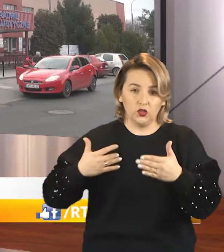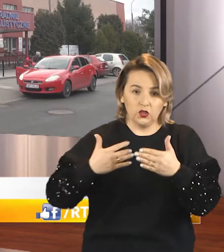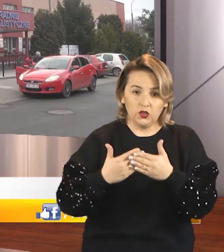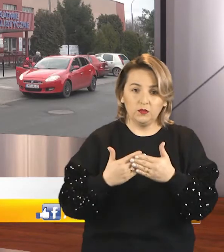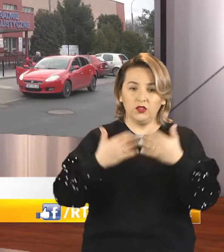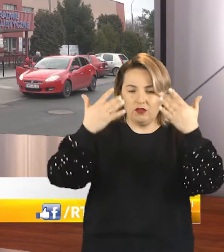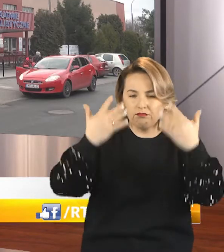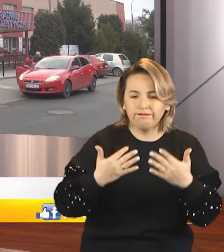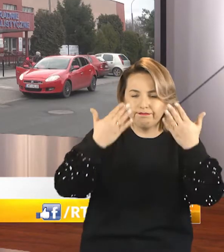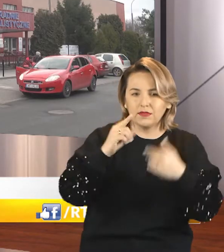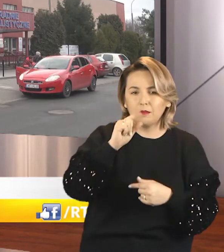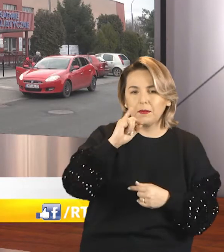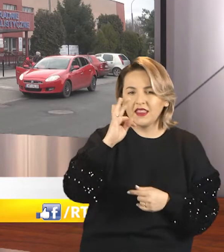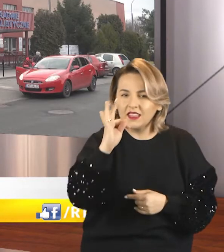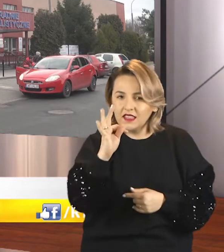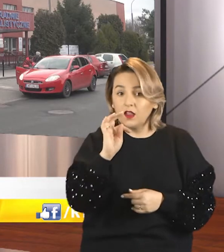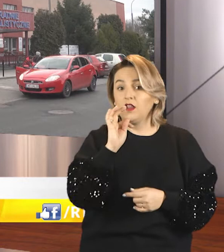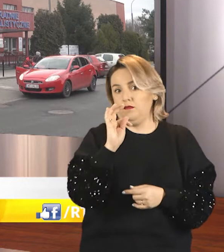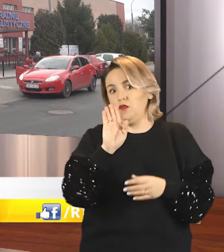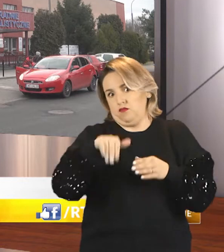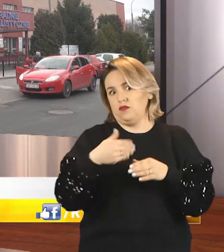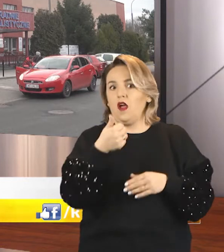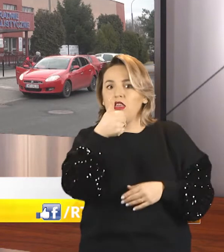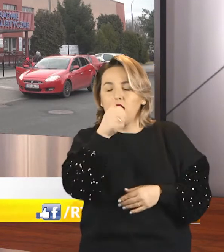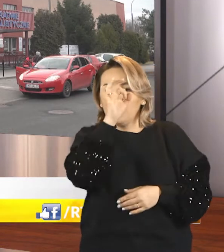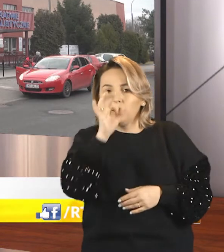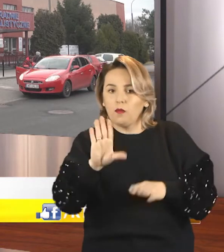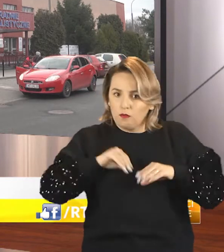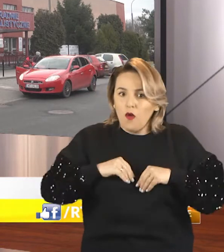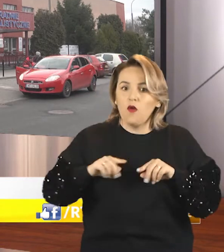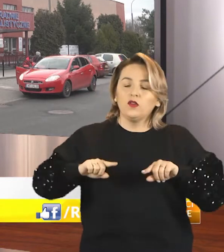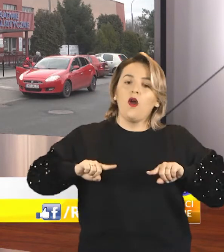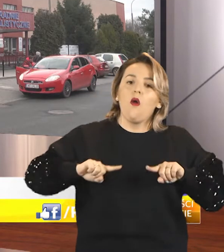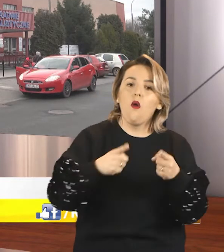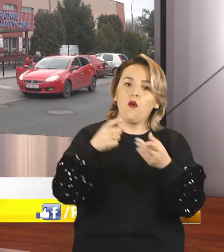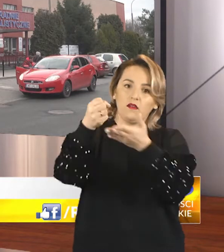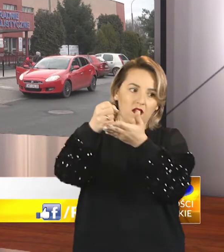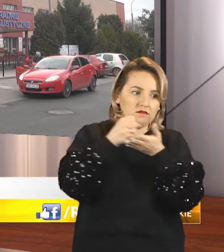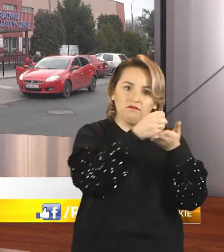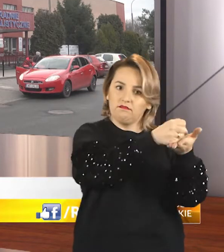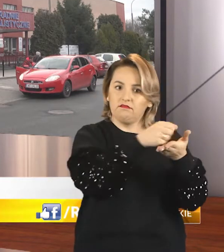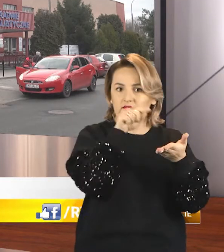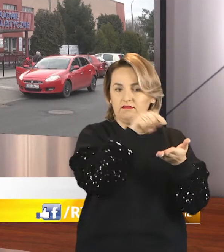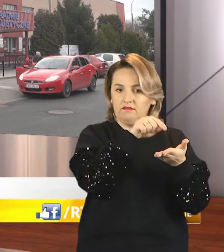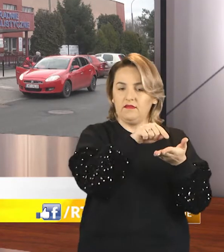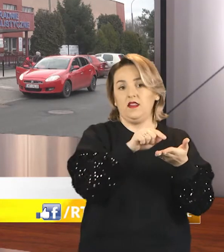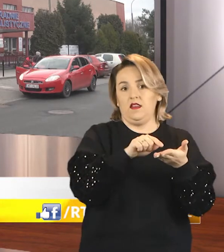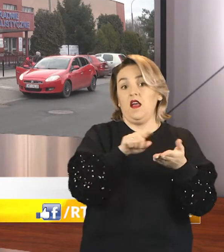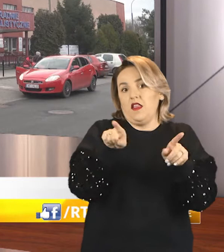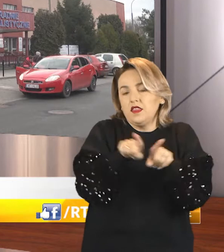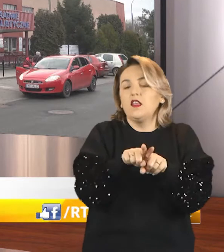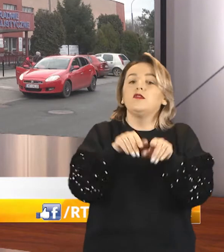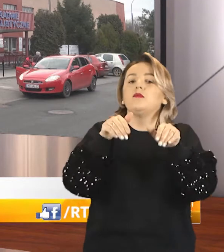Zbliża się czas rozliczania z fiskusem. Swój 1% podatku można przekazać organizacjom pożytku publicznego, także tym